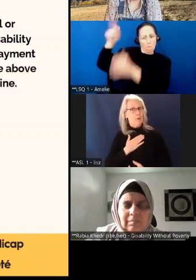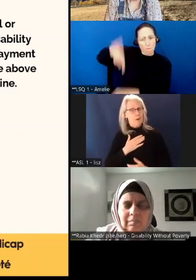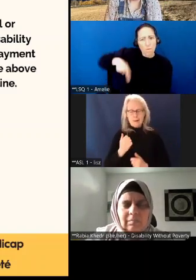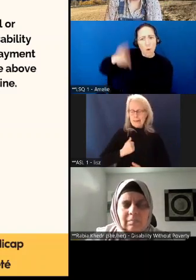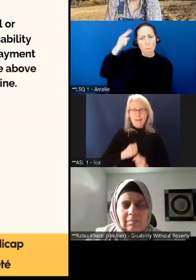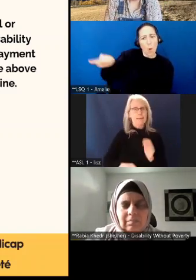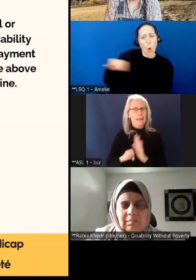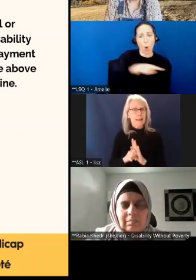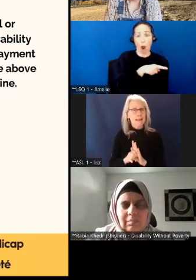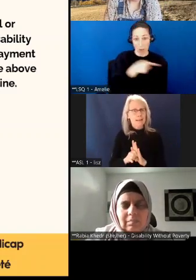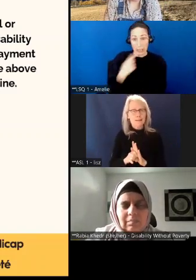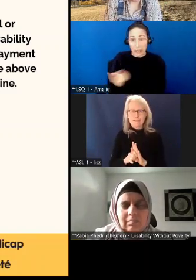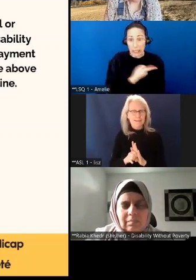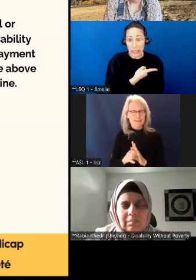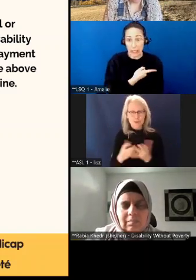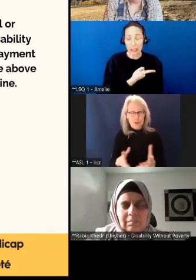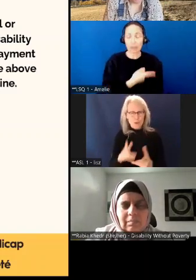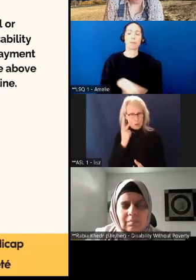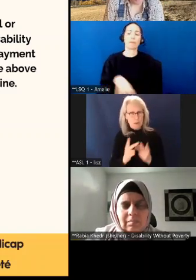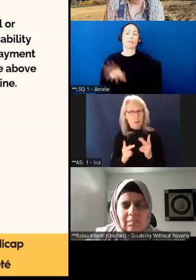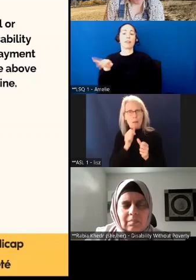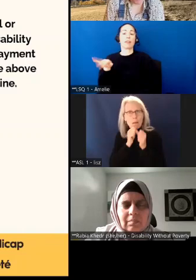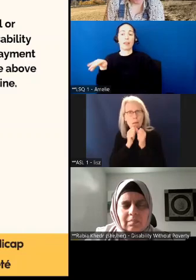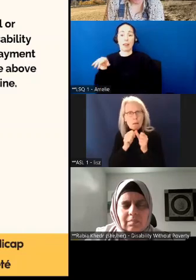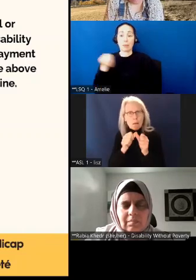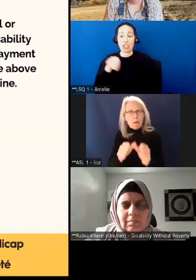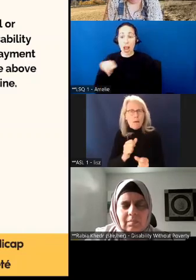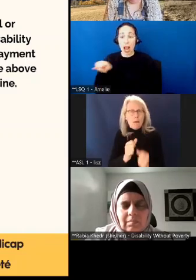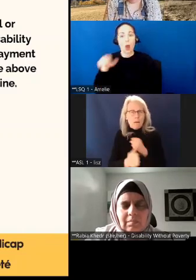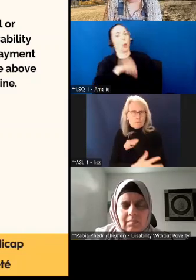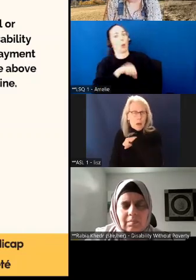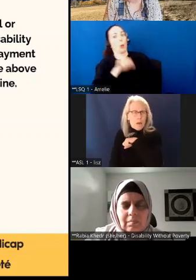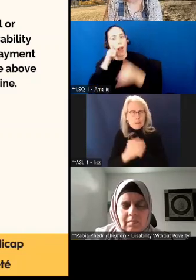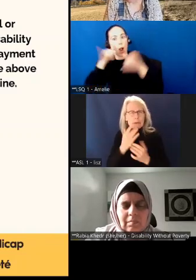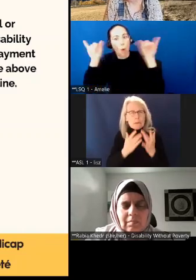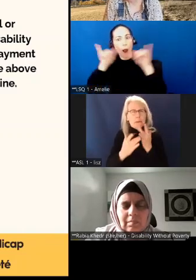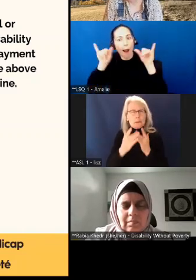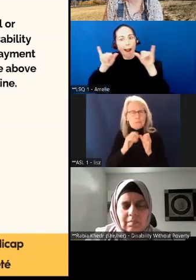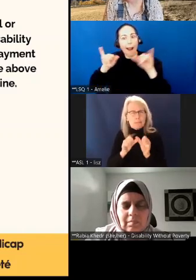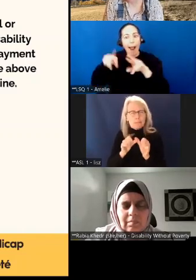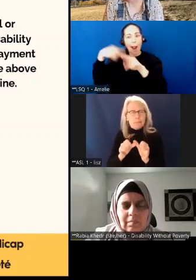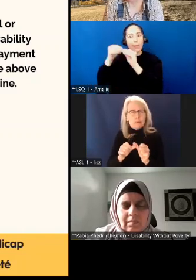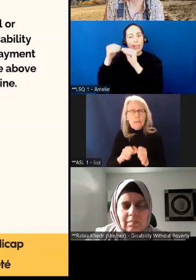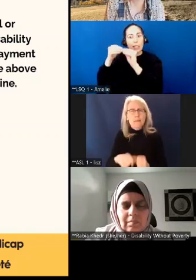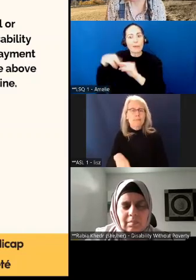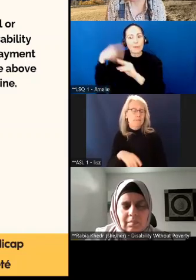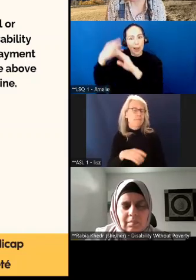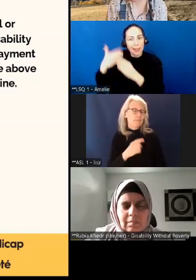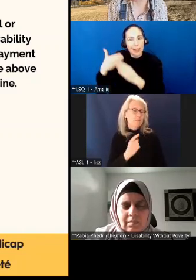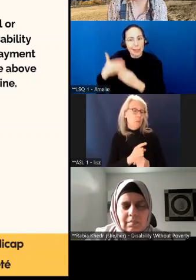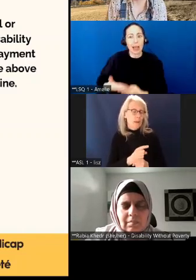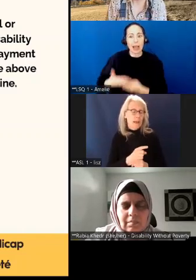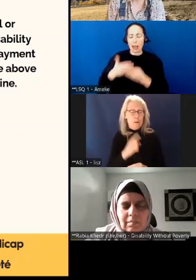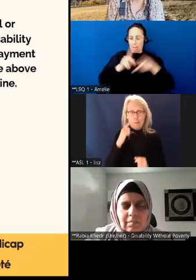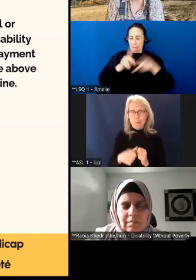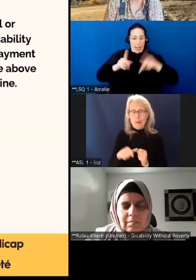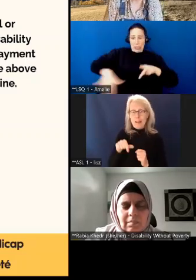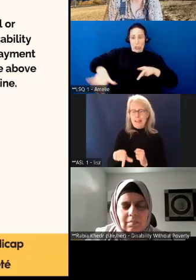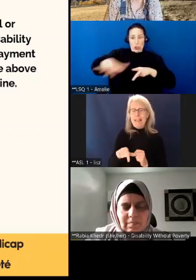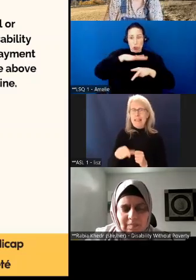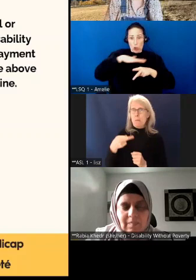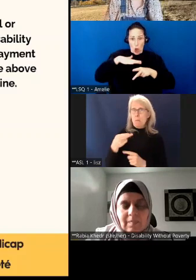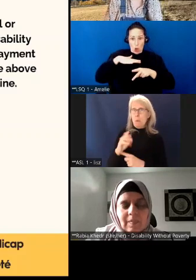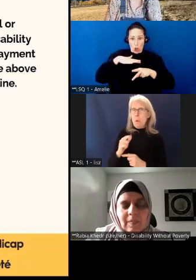Et donc, Michel, absolument, ces résultats sont incroyables. Et donc, toute personne à pauvreté, handicap sans